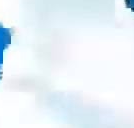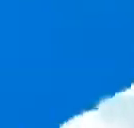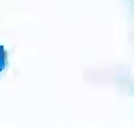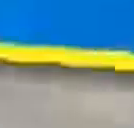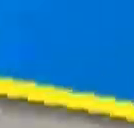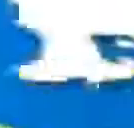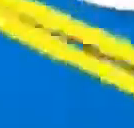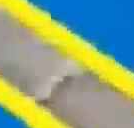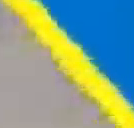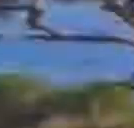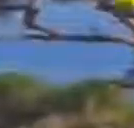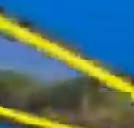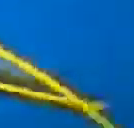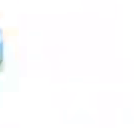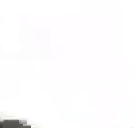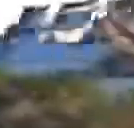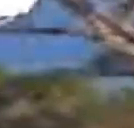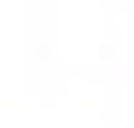Mosioke na Paul Alphons.